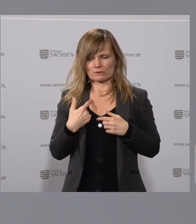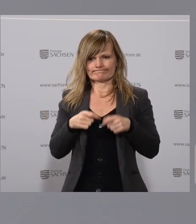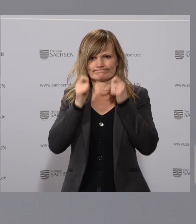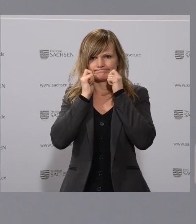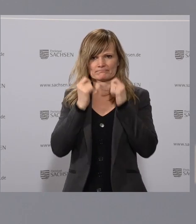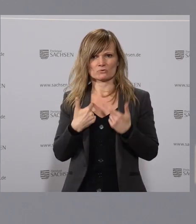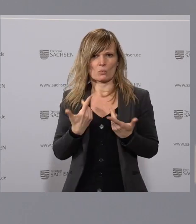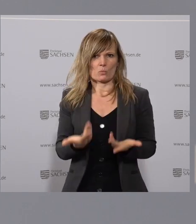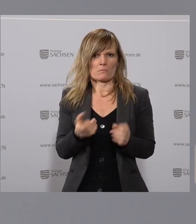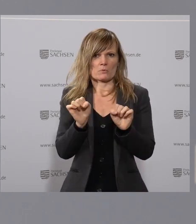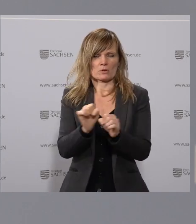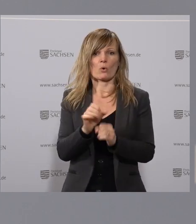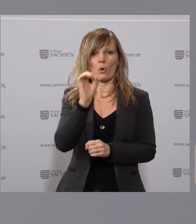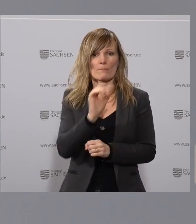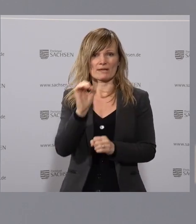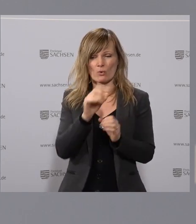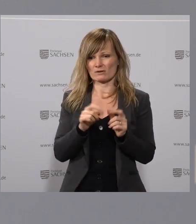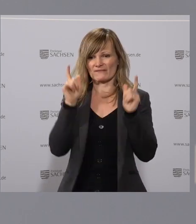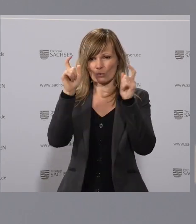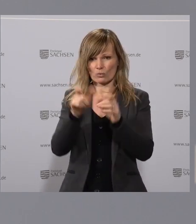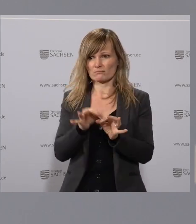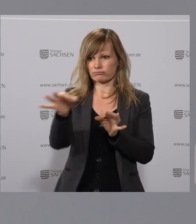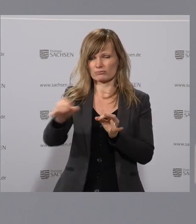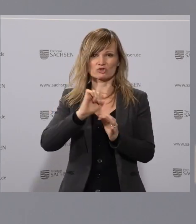Übertragbarkeit des Omikron-Virus einfach sehr stark ist.